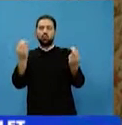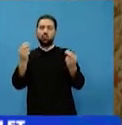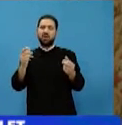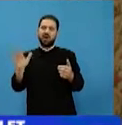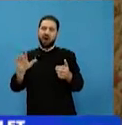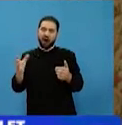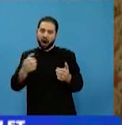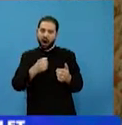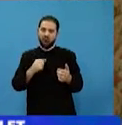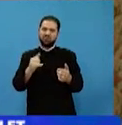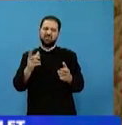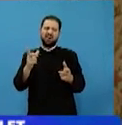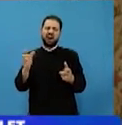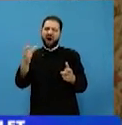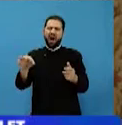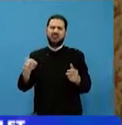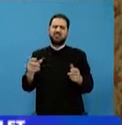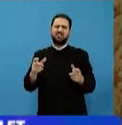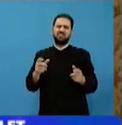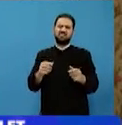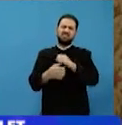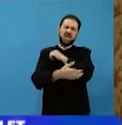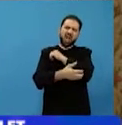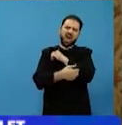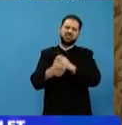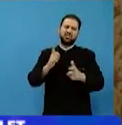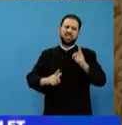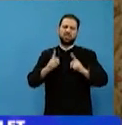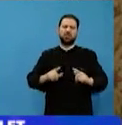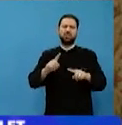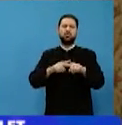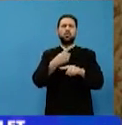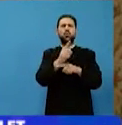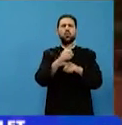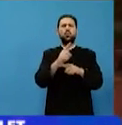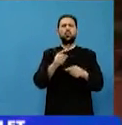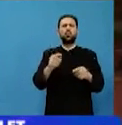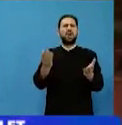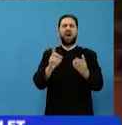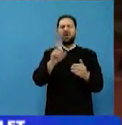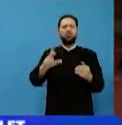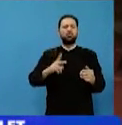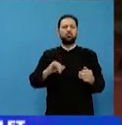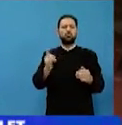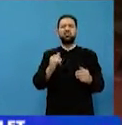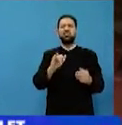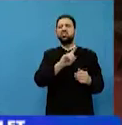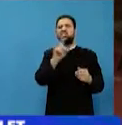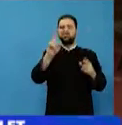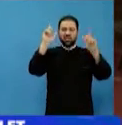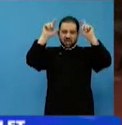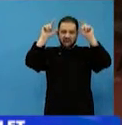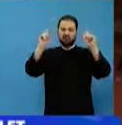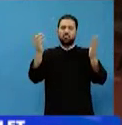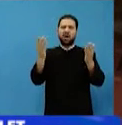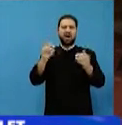în timp ce alții sărmanii cât se chinuiesc cu lucruri care nici nu există și pe care nici diavolul nu ar fi putut să le gândească. Odată